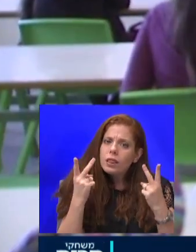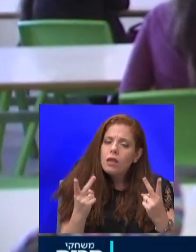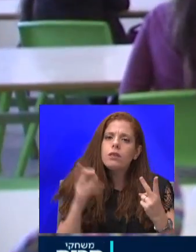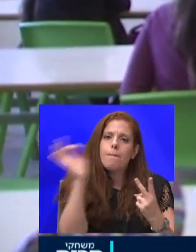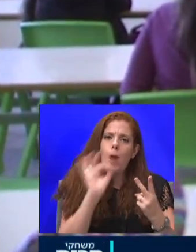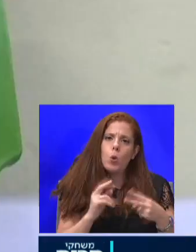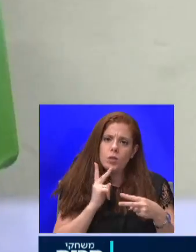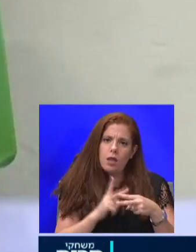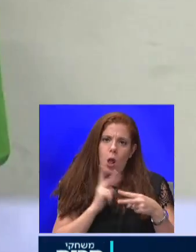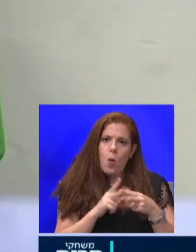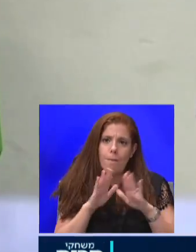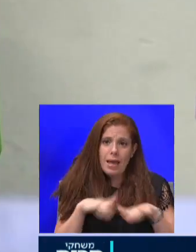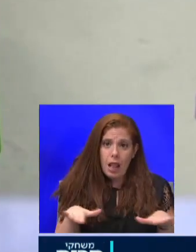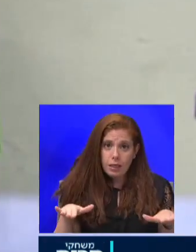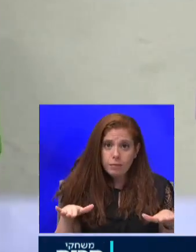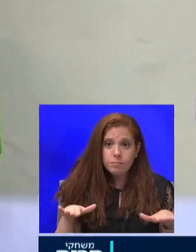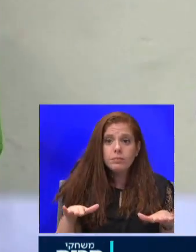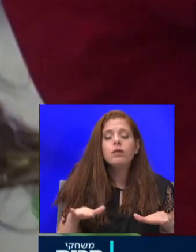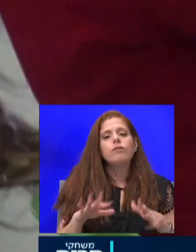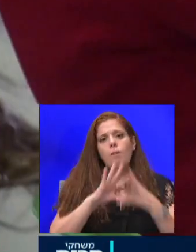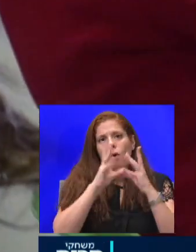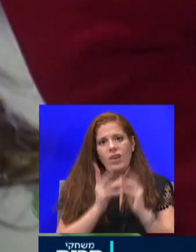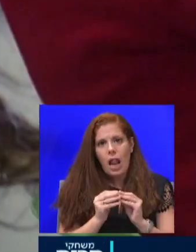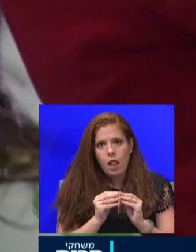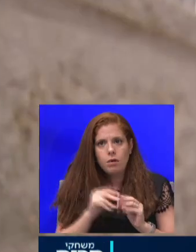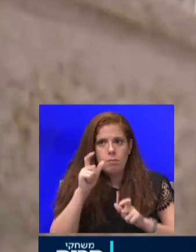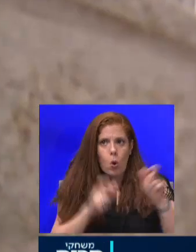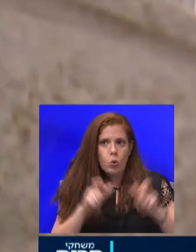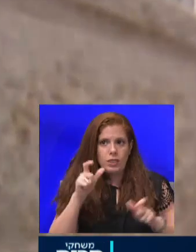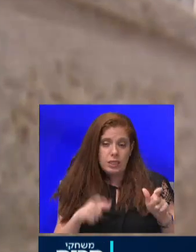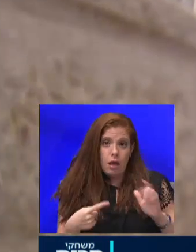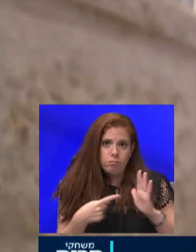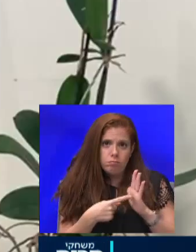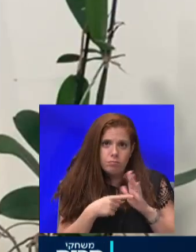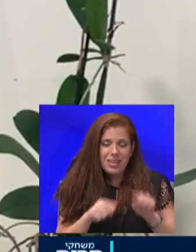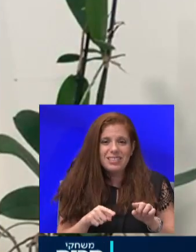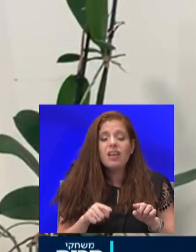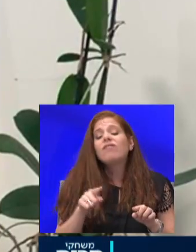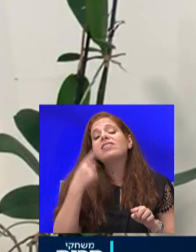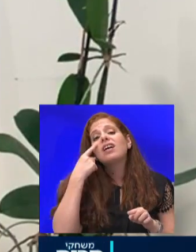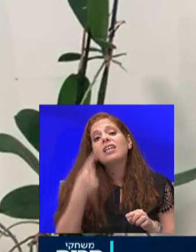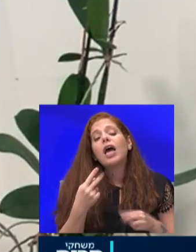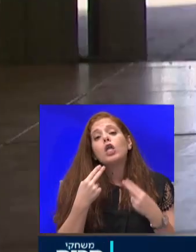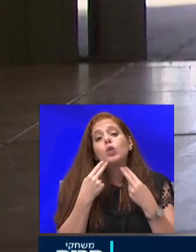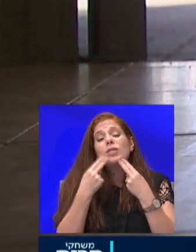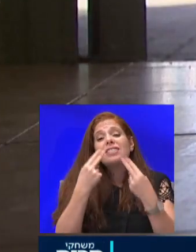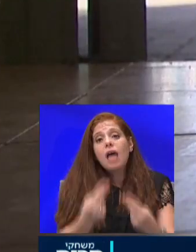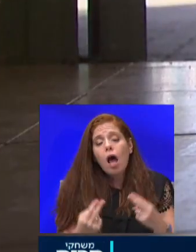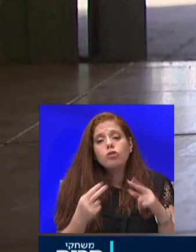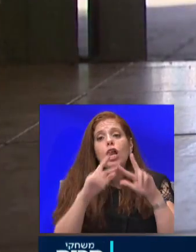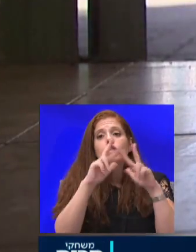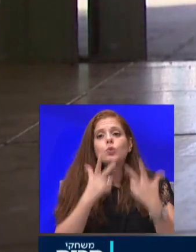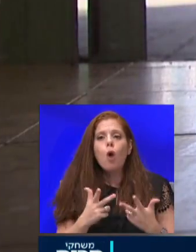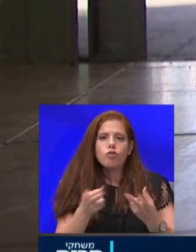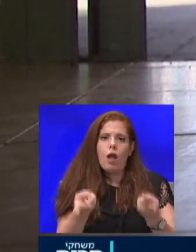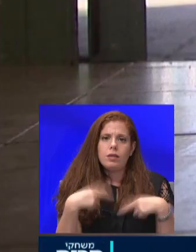ובכלל באוכלוסייה כתוצאה מזה וזה כנראה תוצאה של צורת החזרה לבתי הספר הילדים